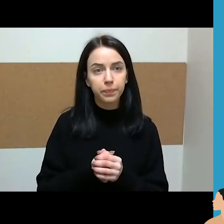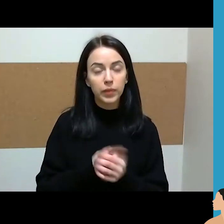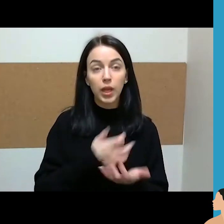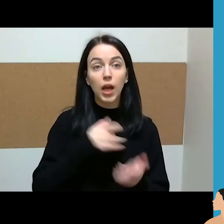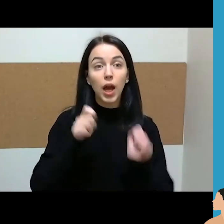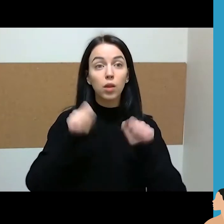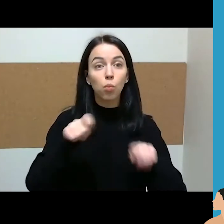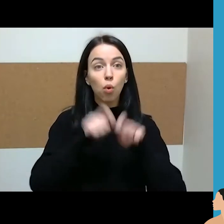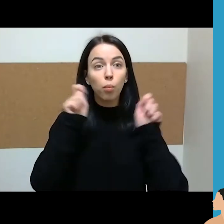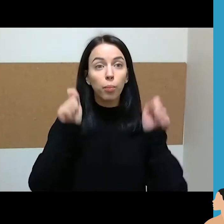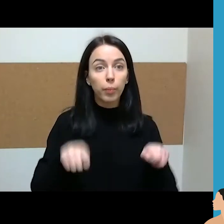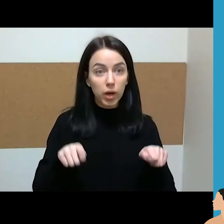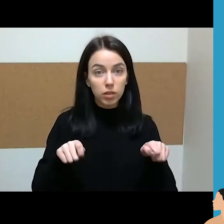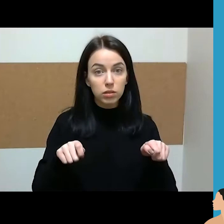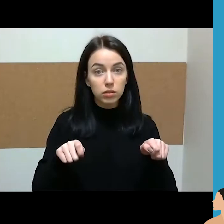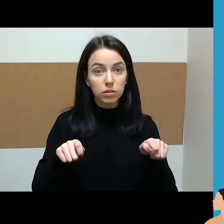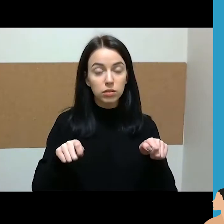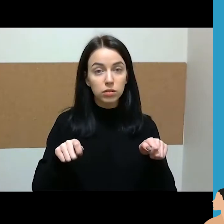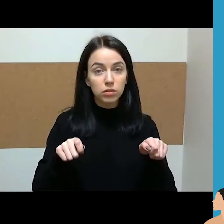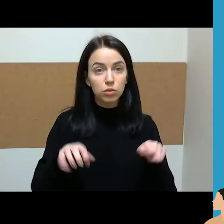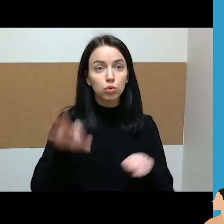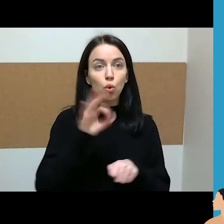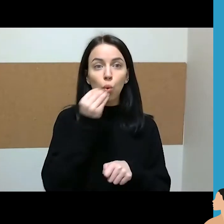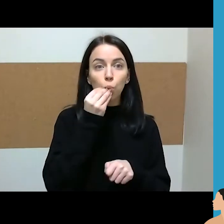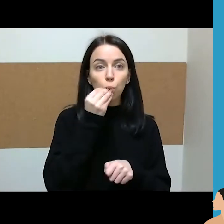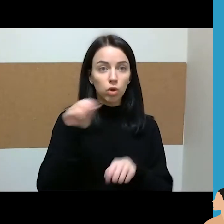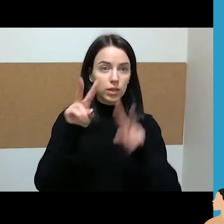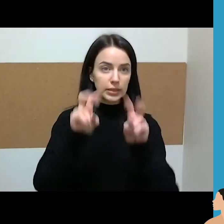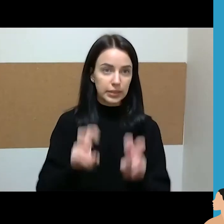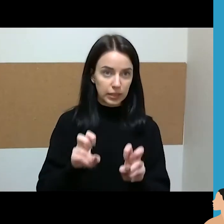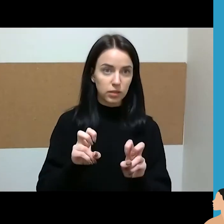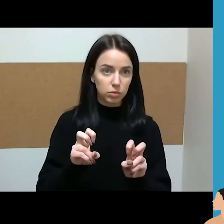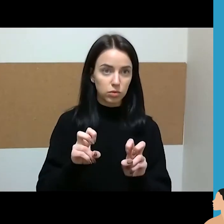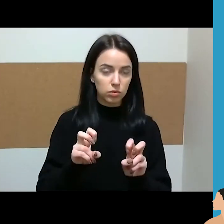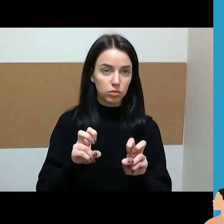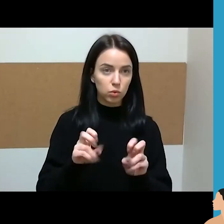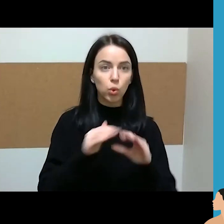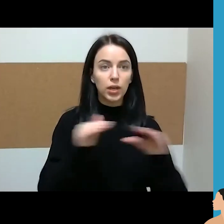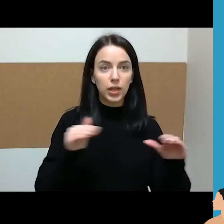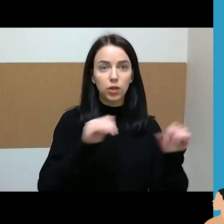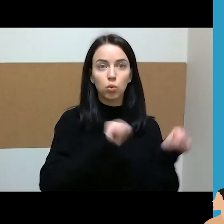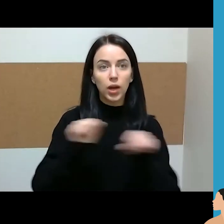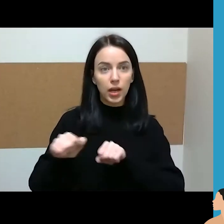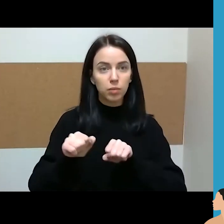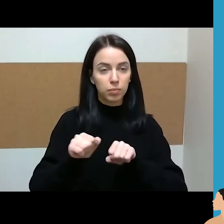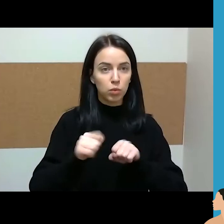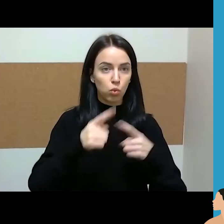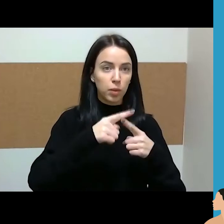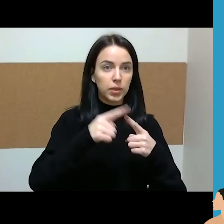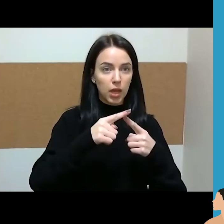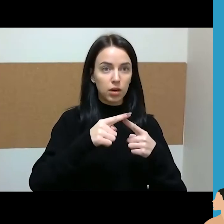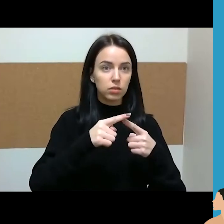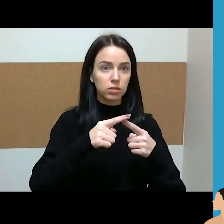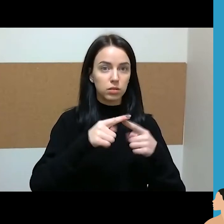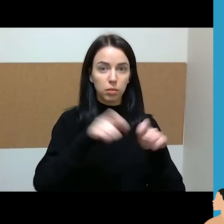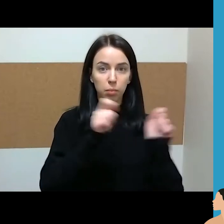to puikaus tyrimo, kurį lygių galimybų kontrolėriaus tarmybą inicijavo. Ir paskui